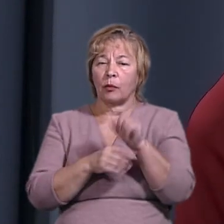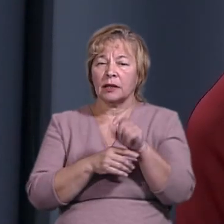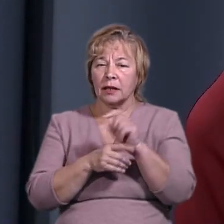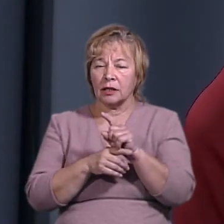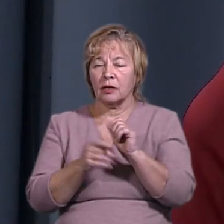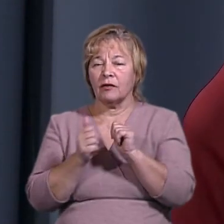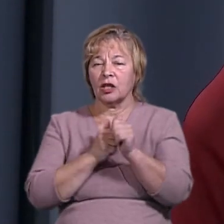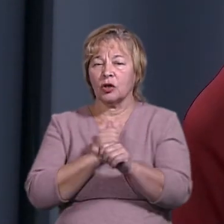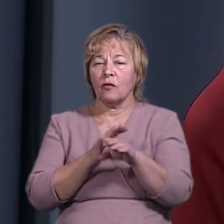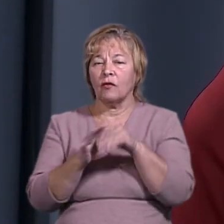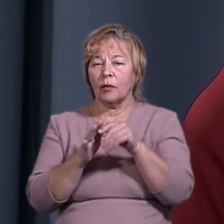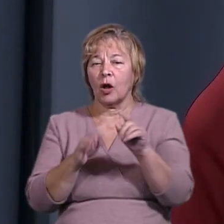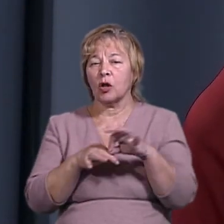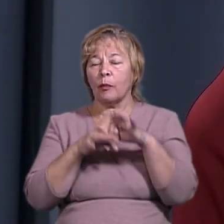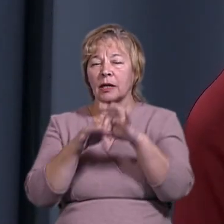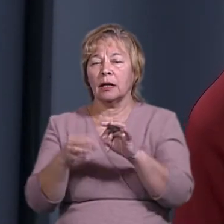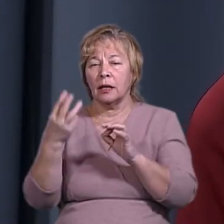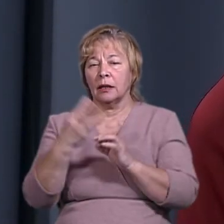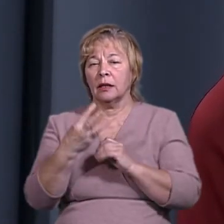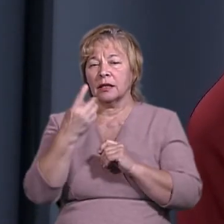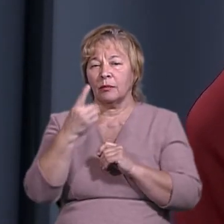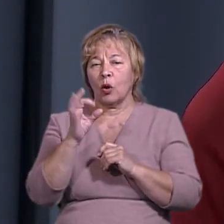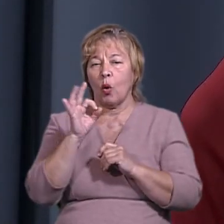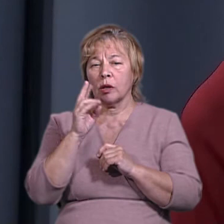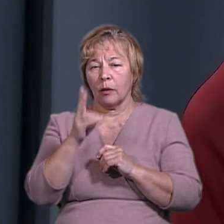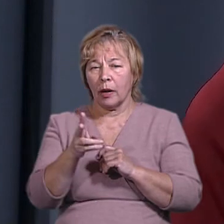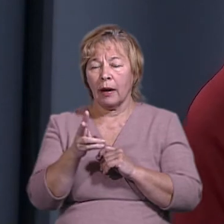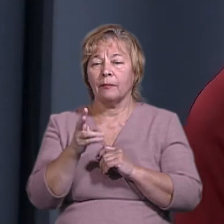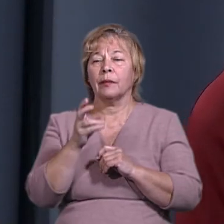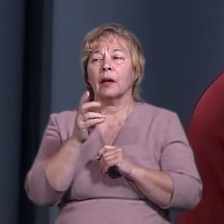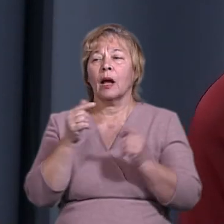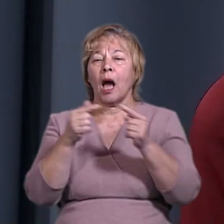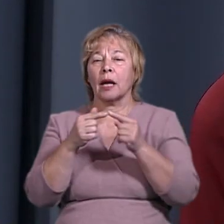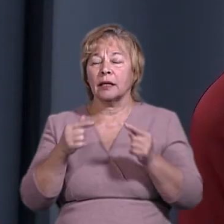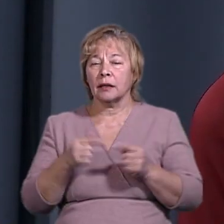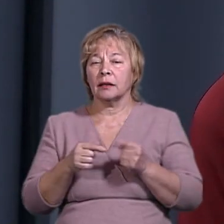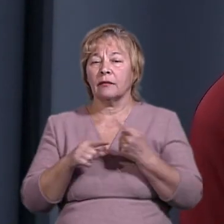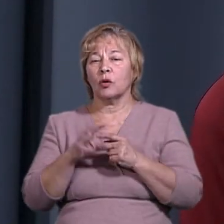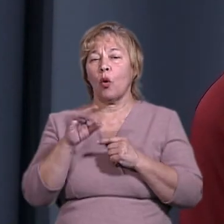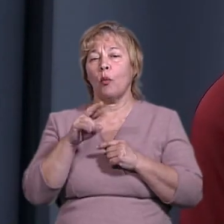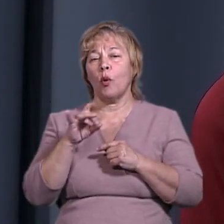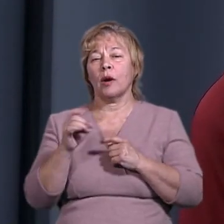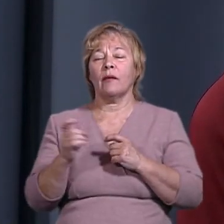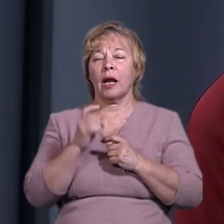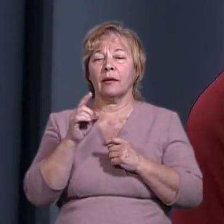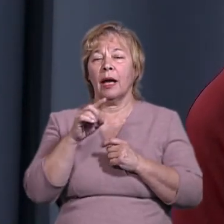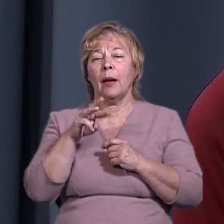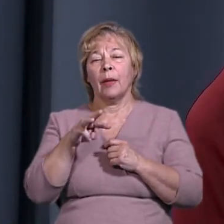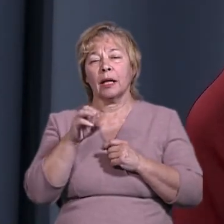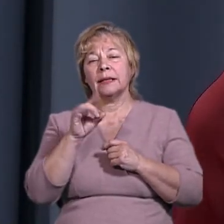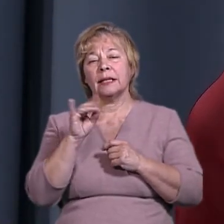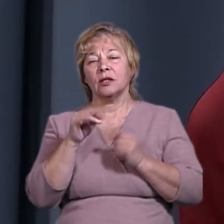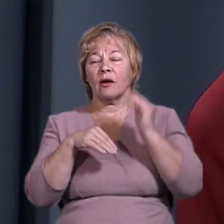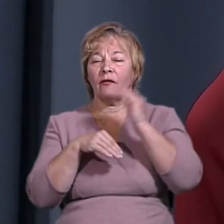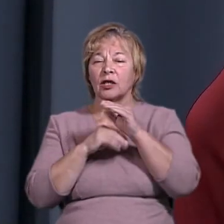позачергові вибори. Вони пройшли 31 жовтня. Координатор громадянської мережі опора на Харківщині Микола Зінченко у